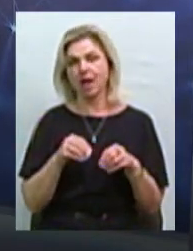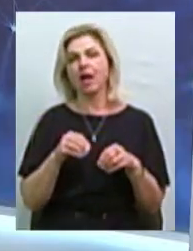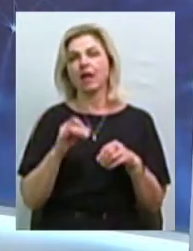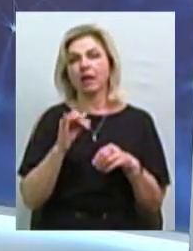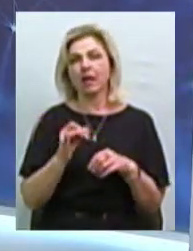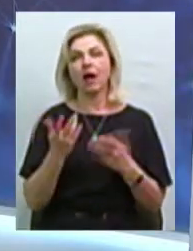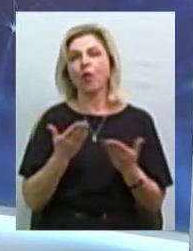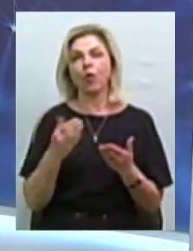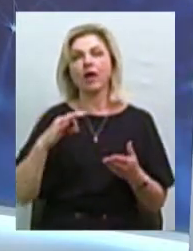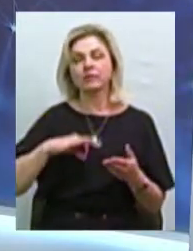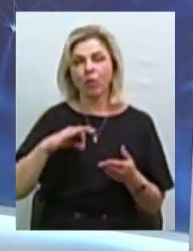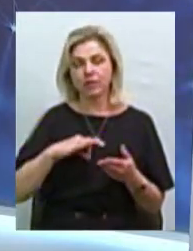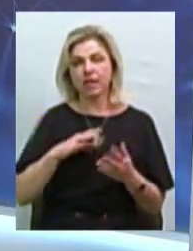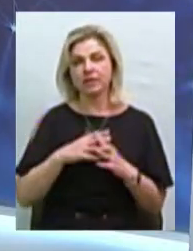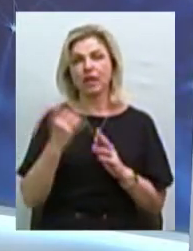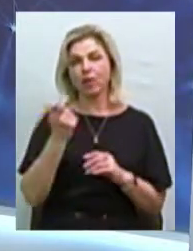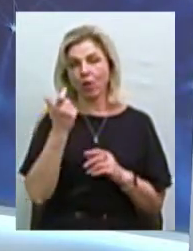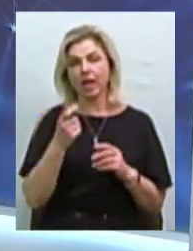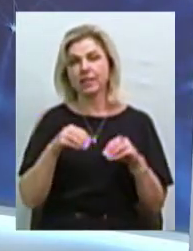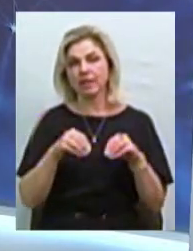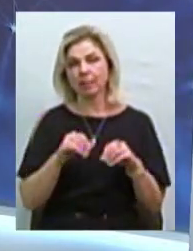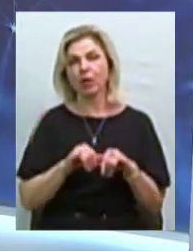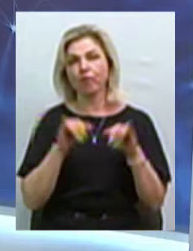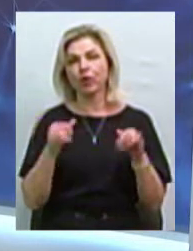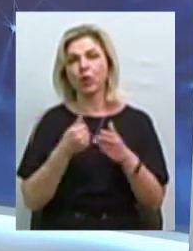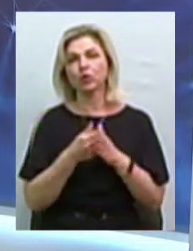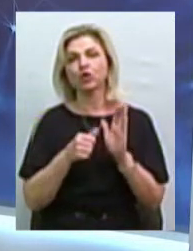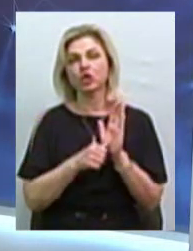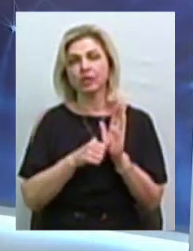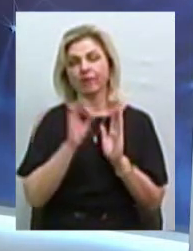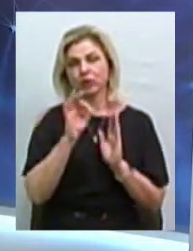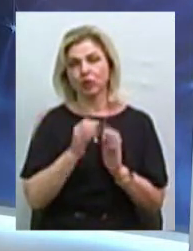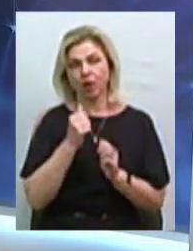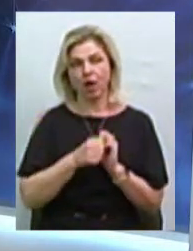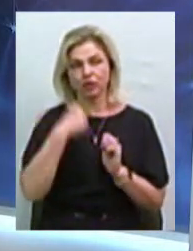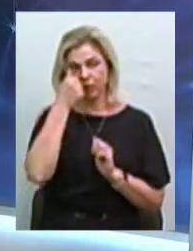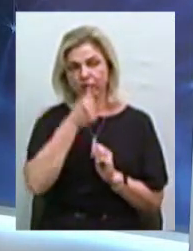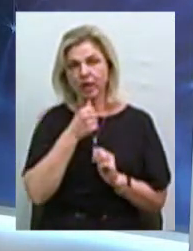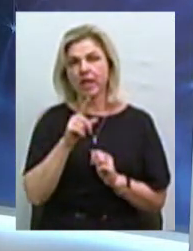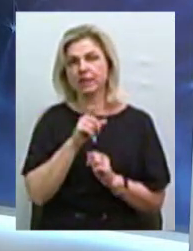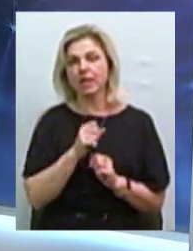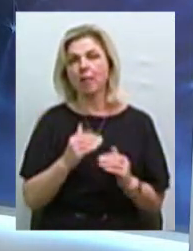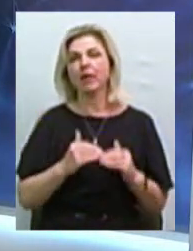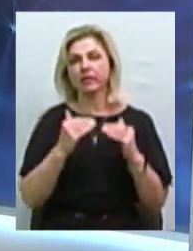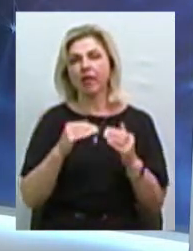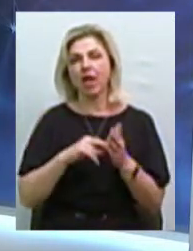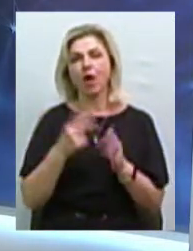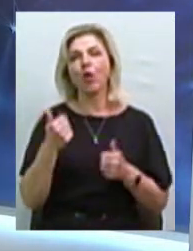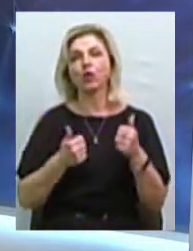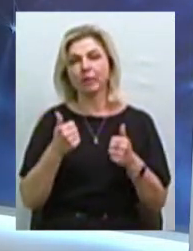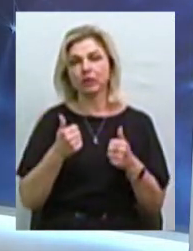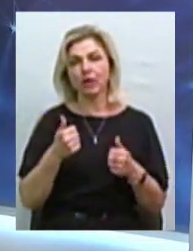та продуктивність використання сільськогосподарських земель зростатиме до 6% щороку за рахунок підвищення рівня економічної конкуренції.